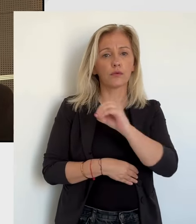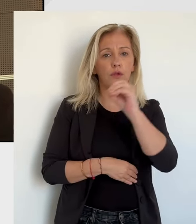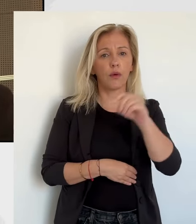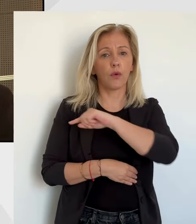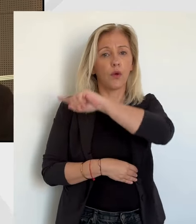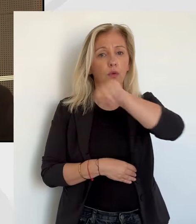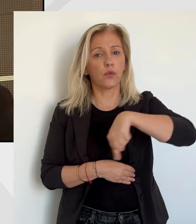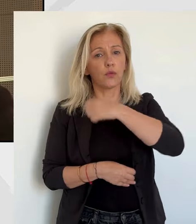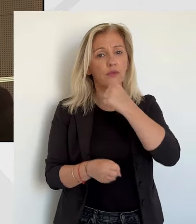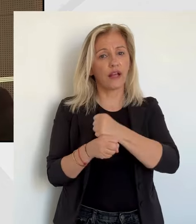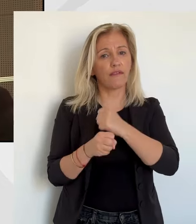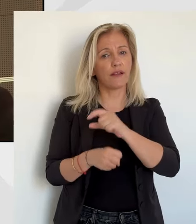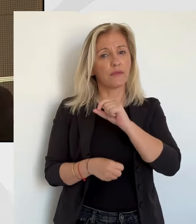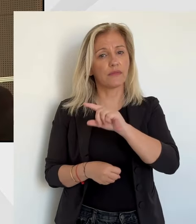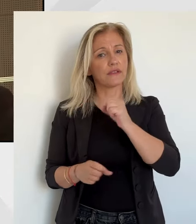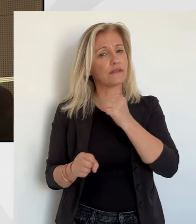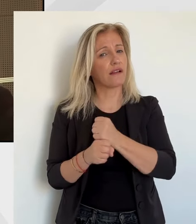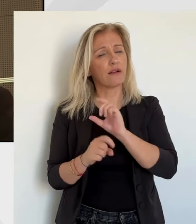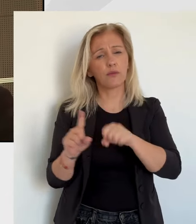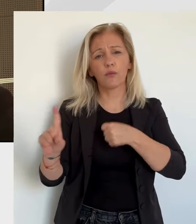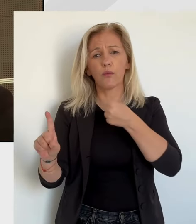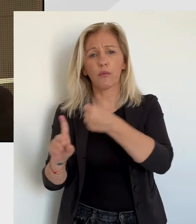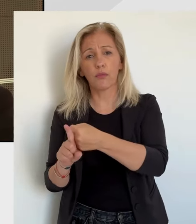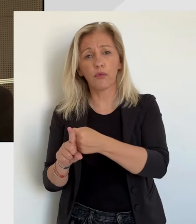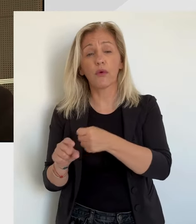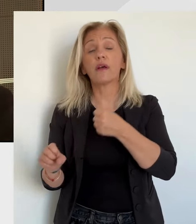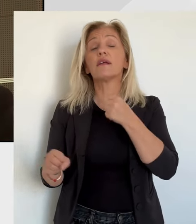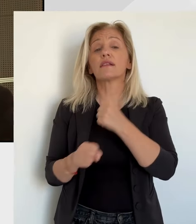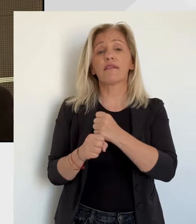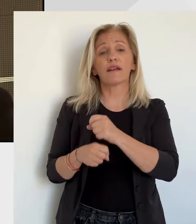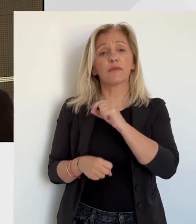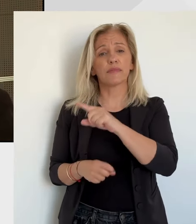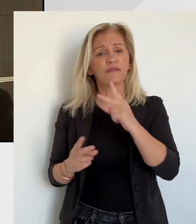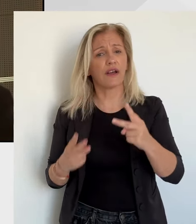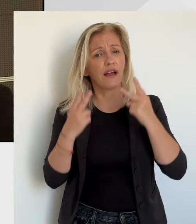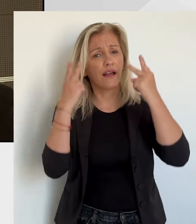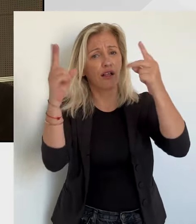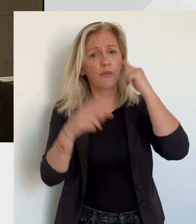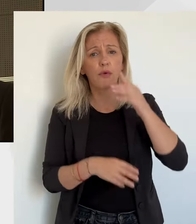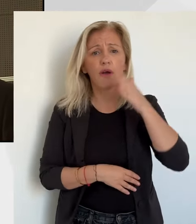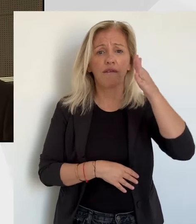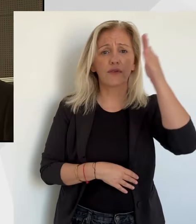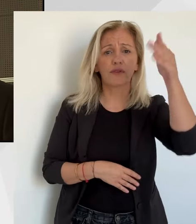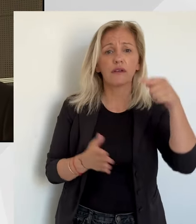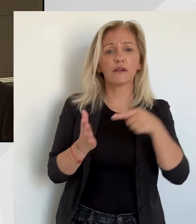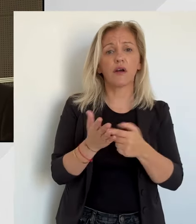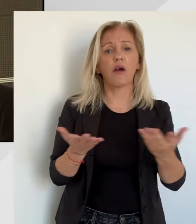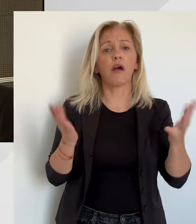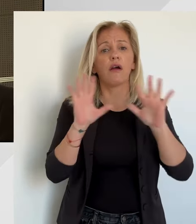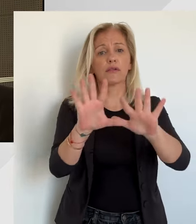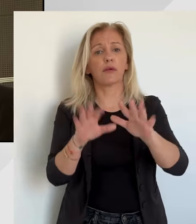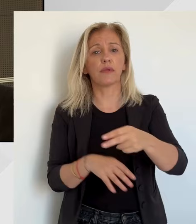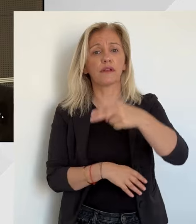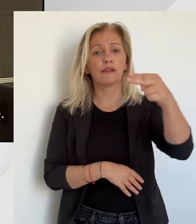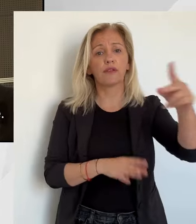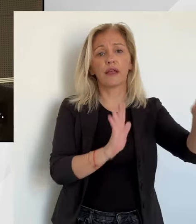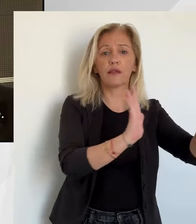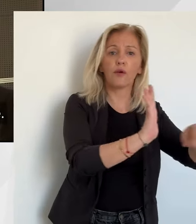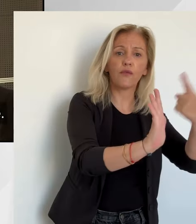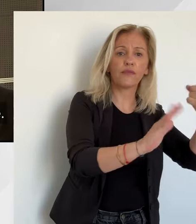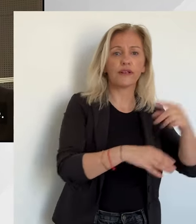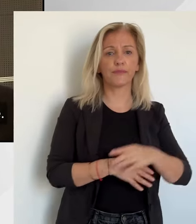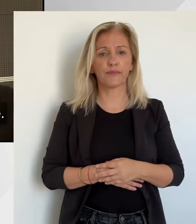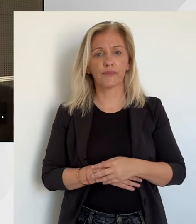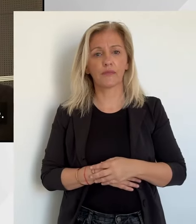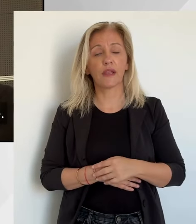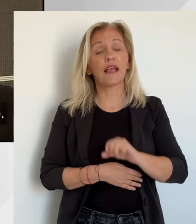Et nous ferons le travail jusqu'au bout. Car ce travail, il sera utile. Il sera utile le moment venu lorsque